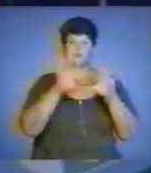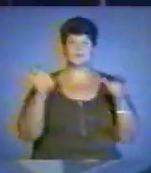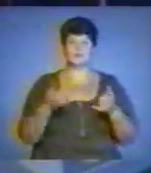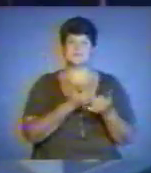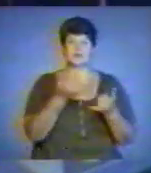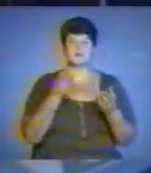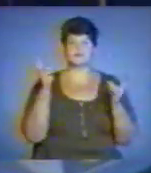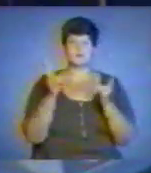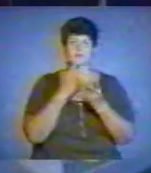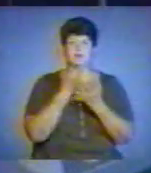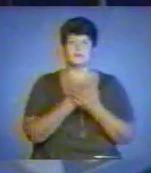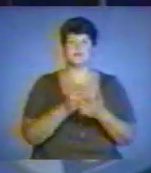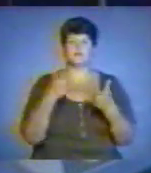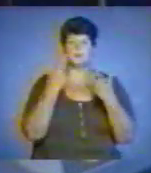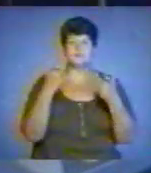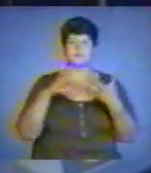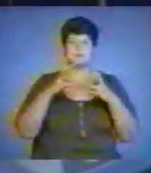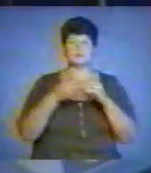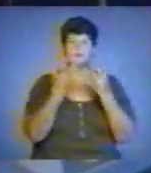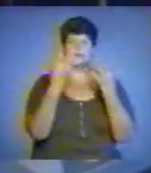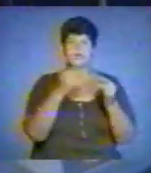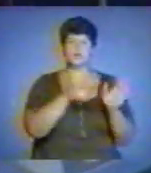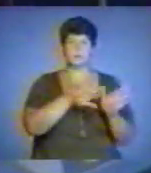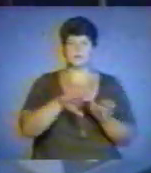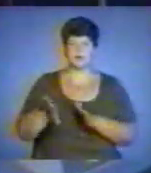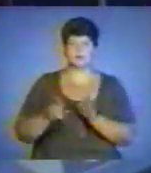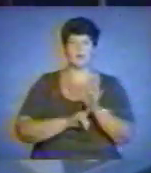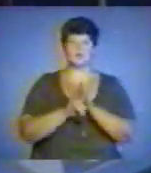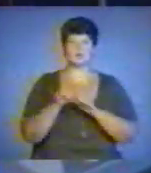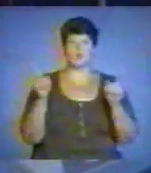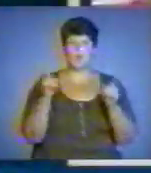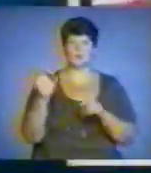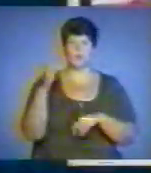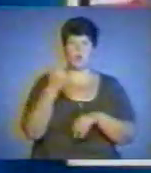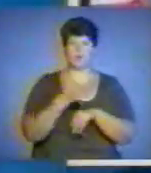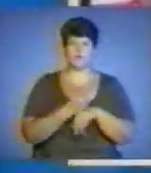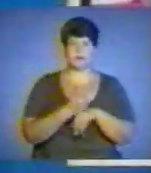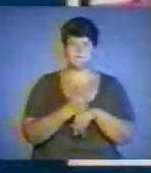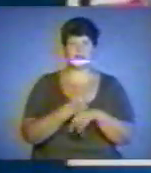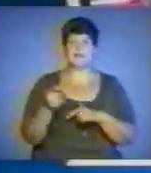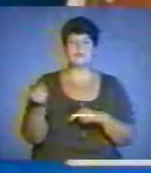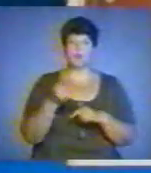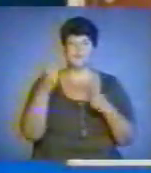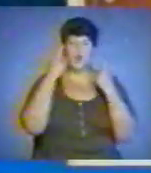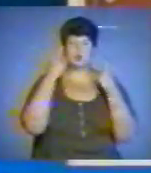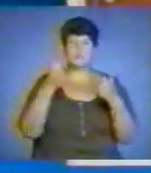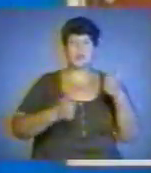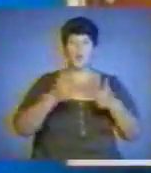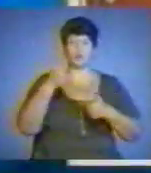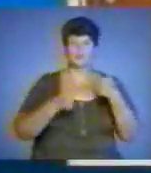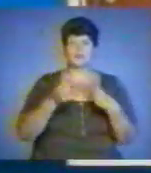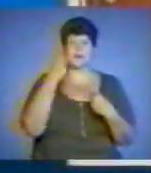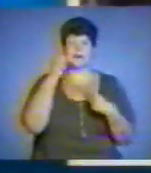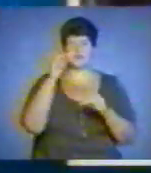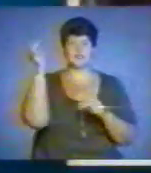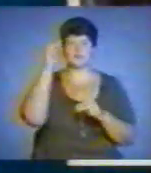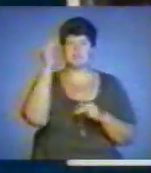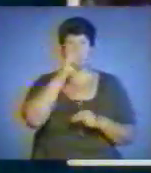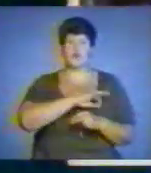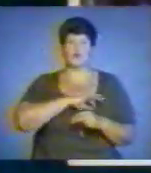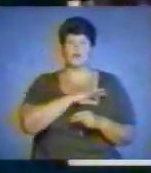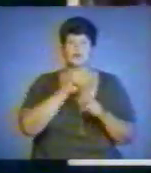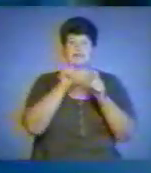перегляд!